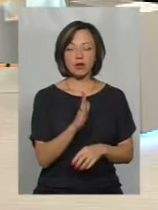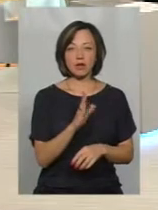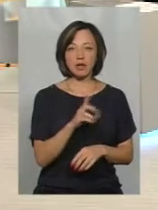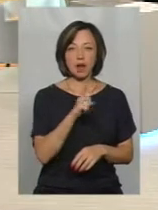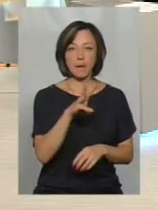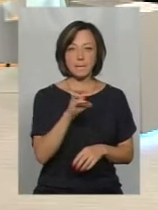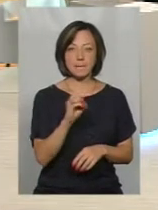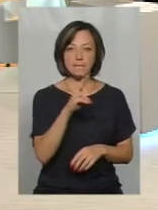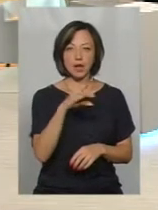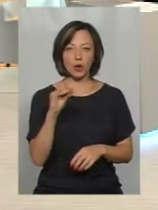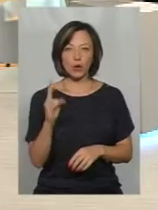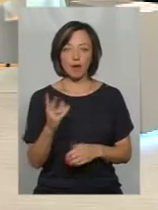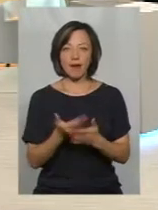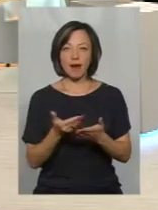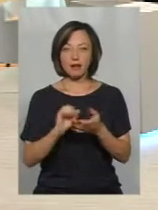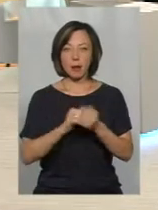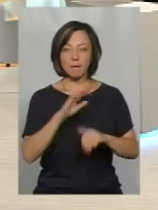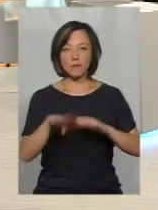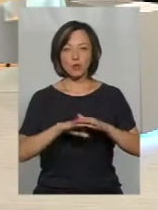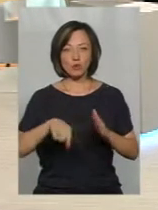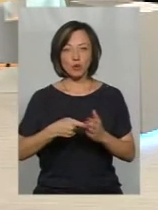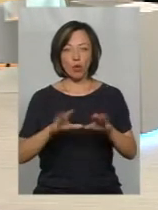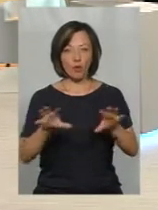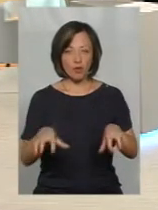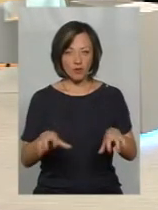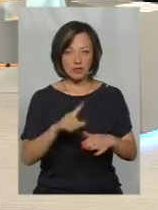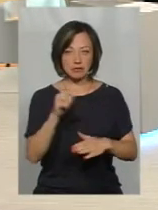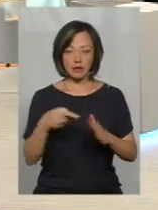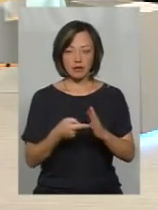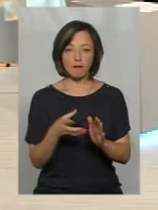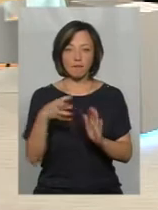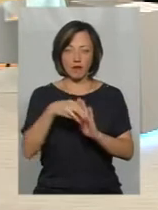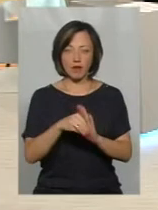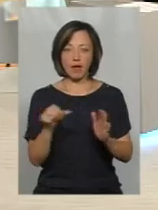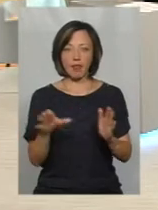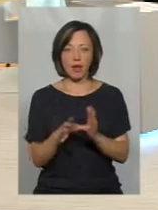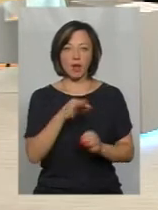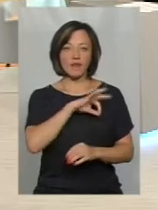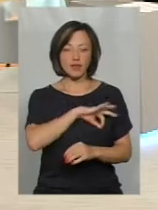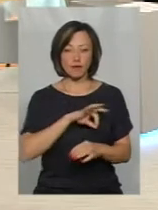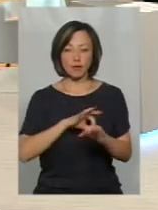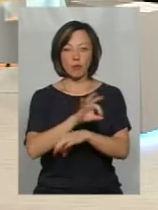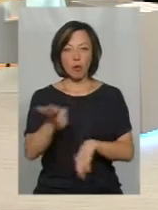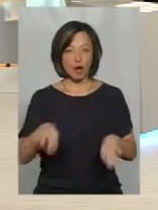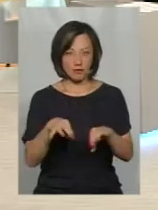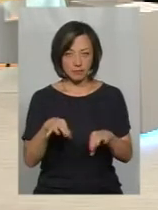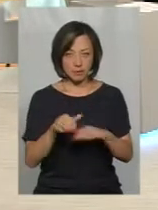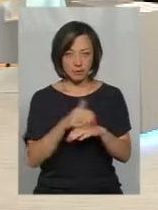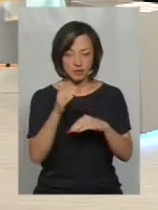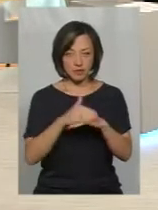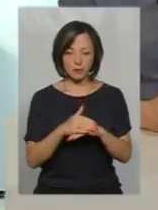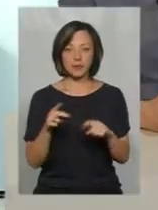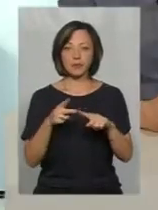Хмелюк, радник Кам'янець-Подільського міського голови з питань впровадження енергоефективних проєктів. Добрий вечір.